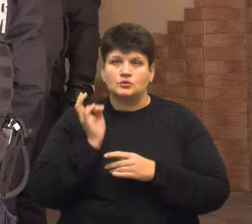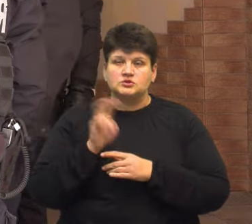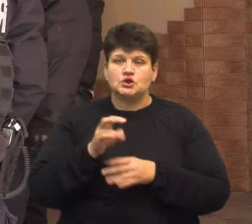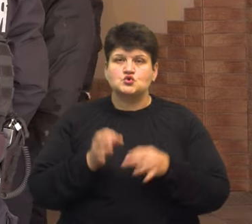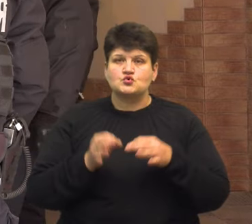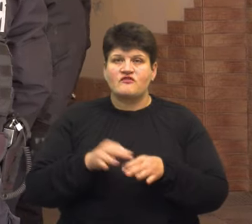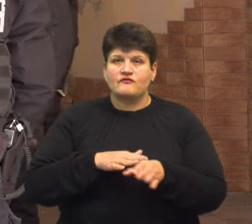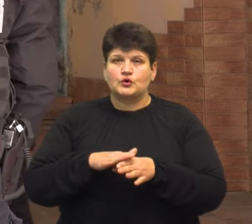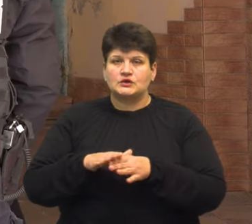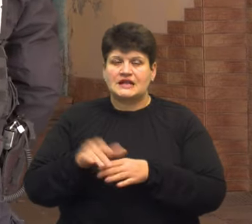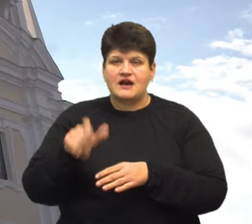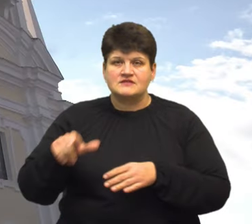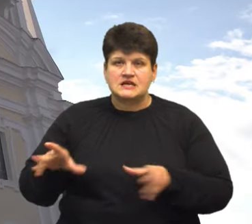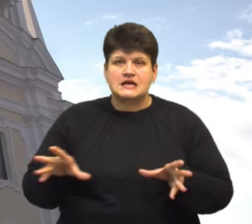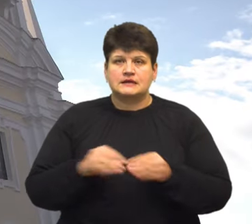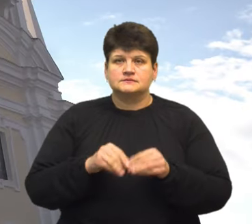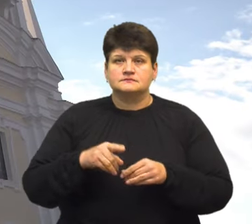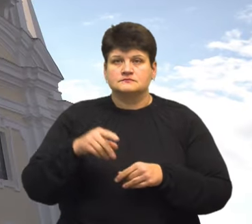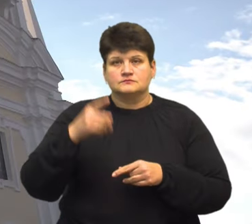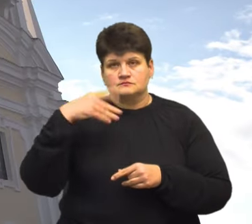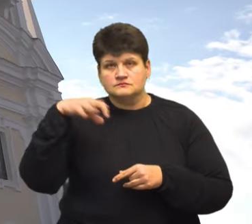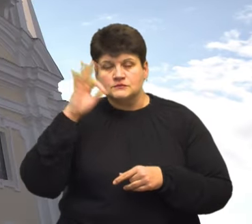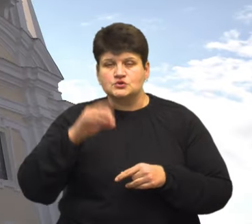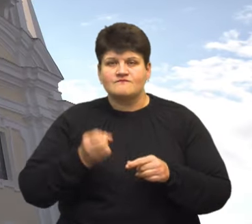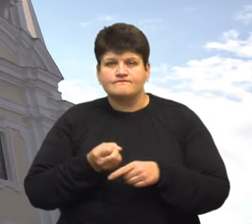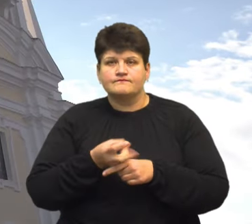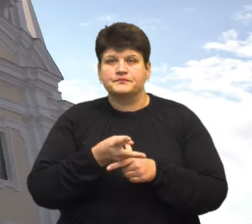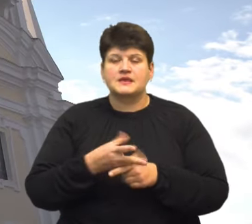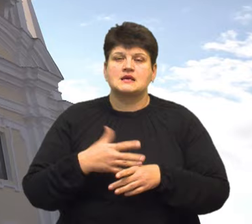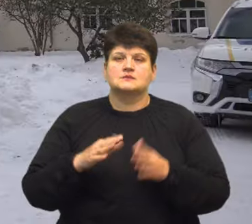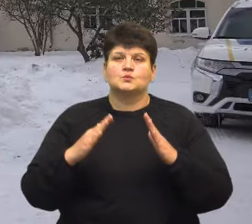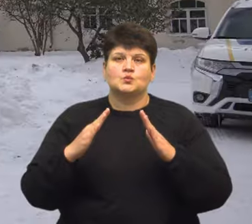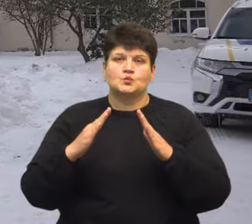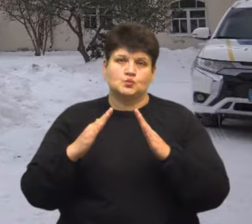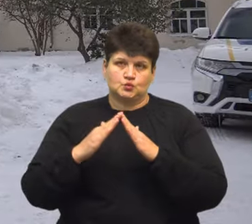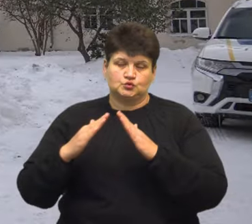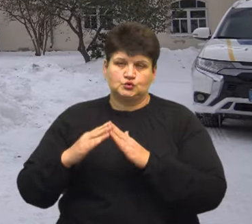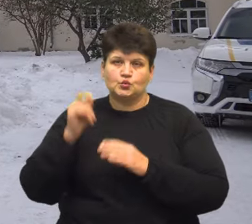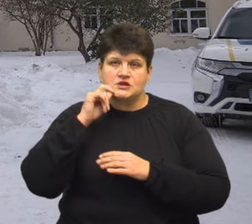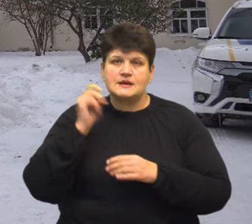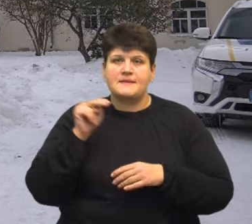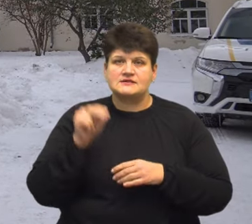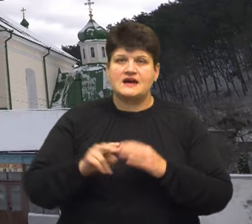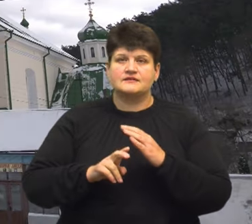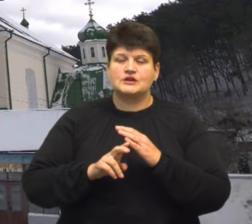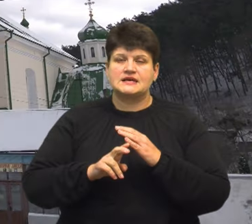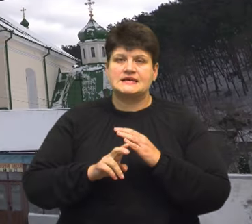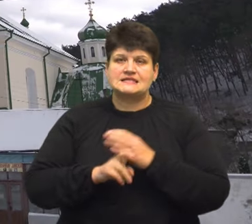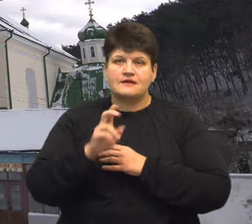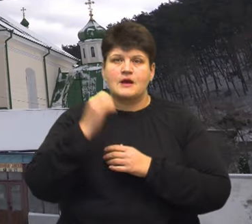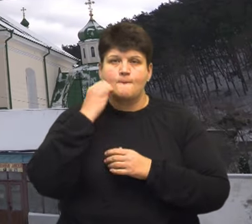виконавці разом з правоохоронцями, аби виселити зі споруди представників Української православної церкви Московського патріархату.